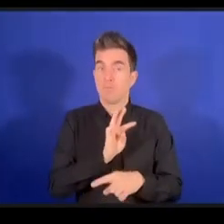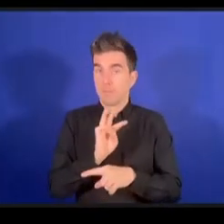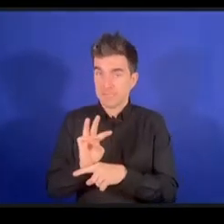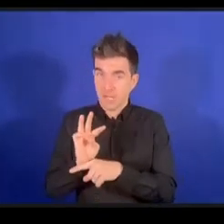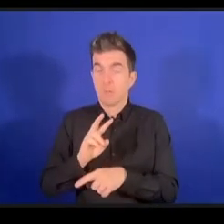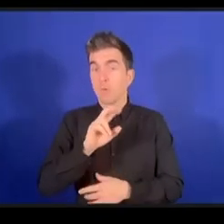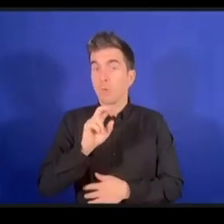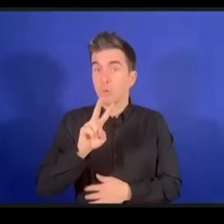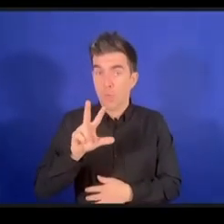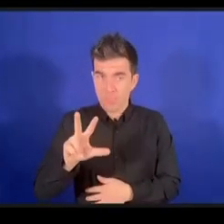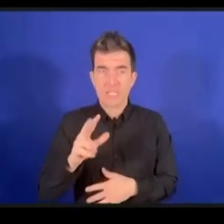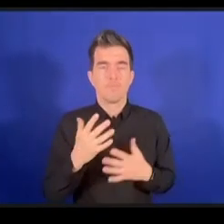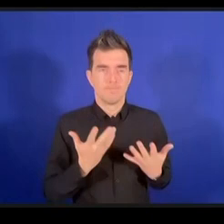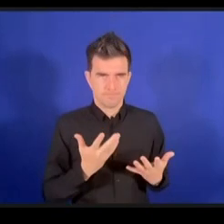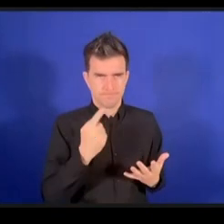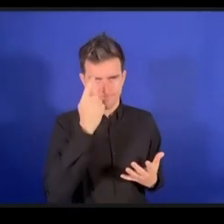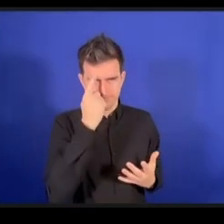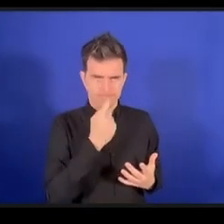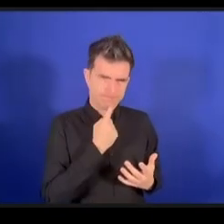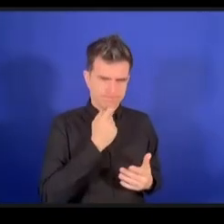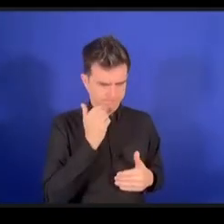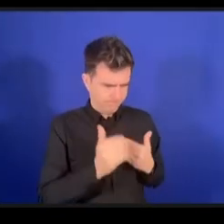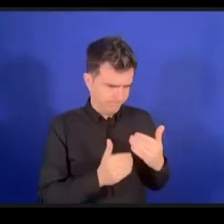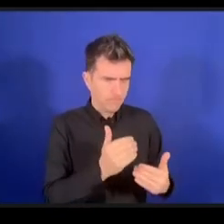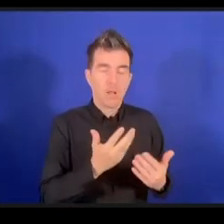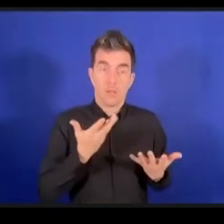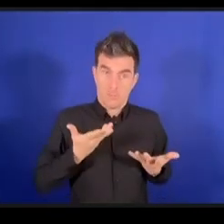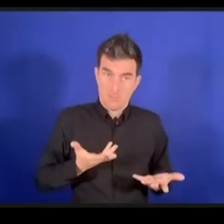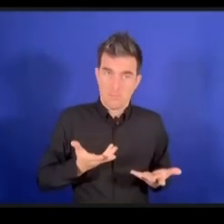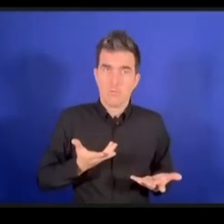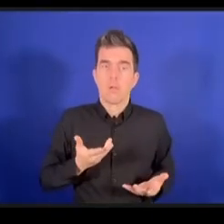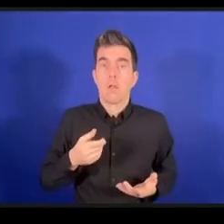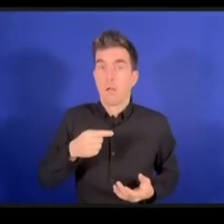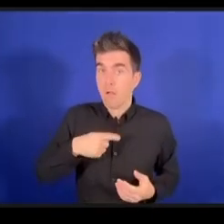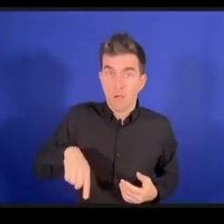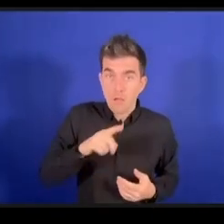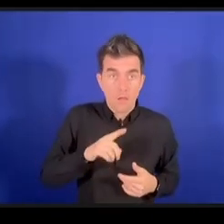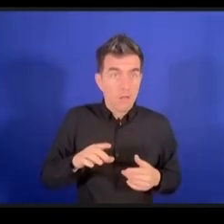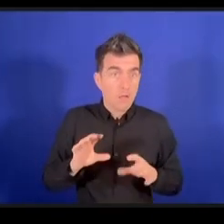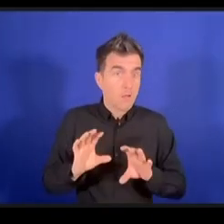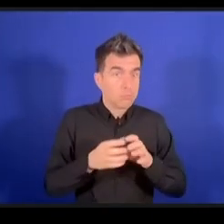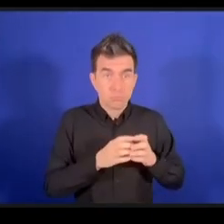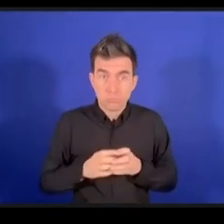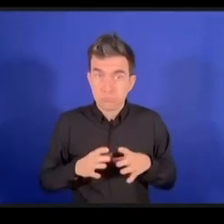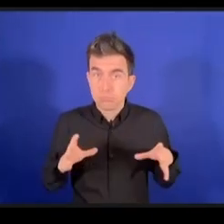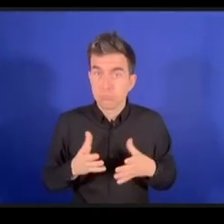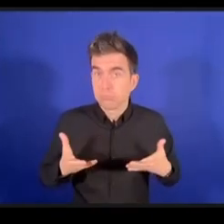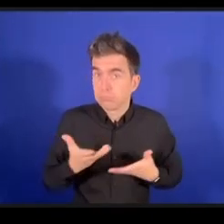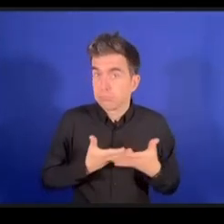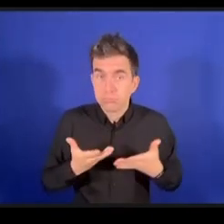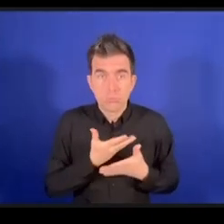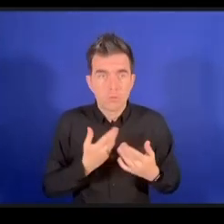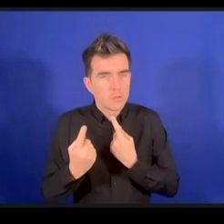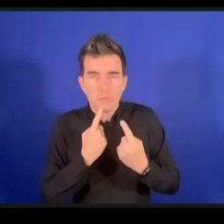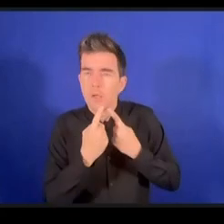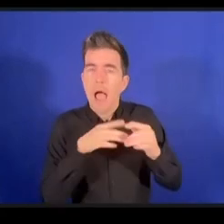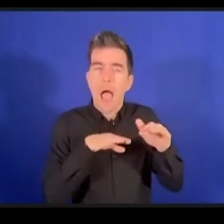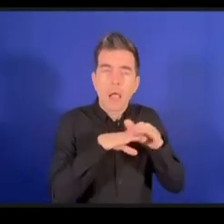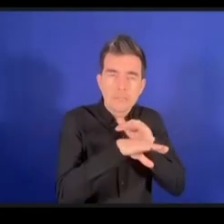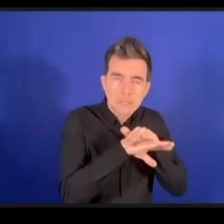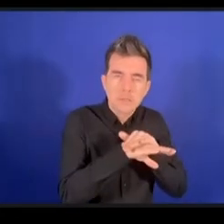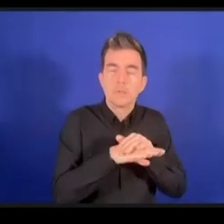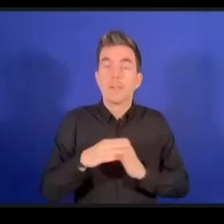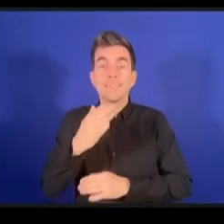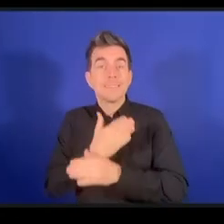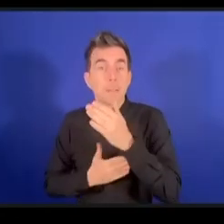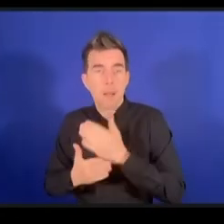إذن التحالف الدينامي الماني بالوصول والعاقة يهدف أولا